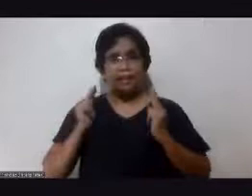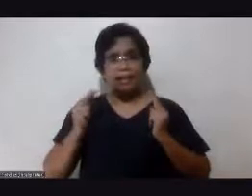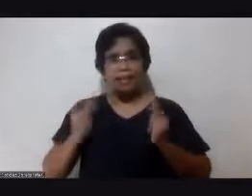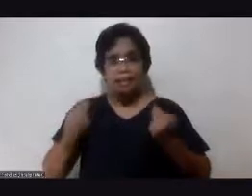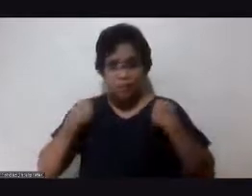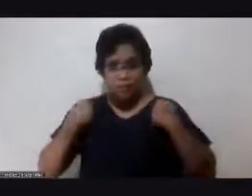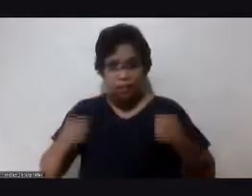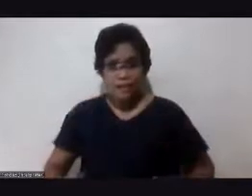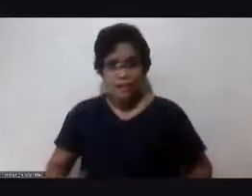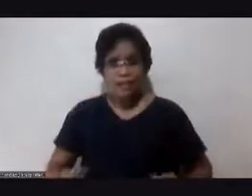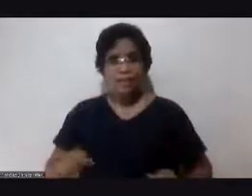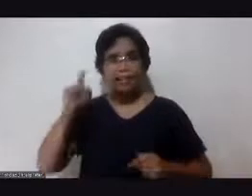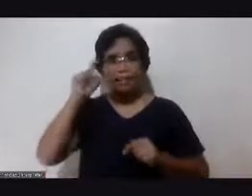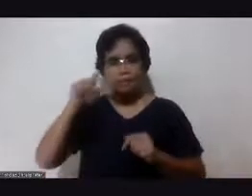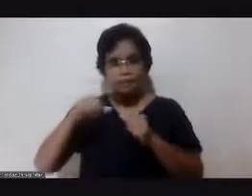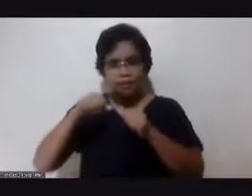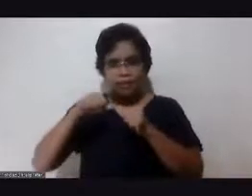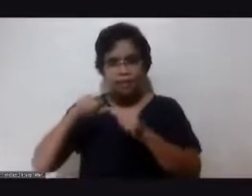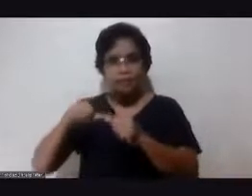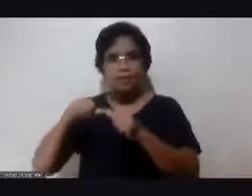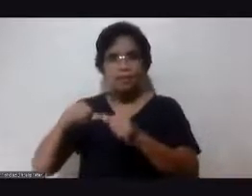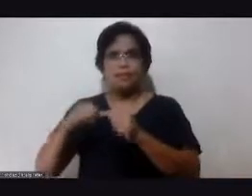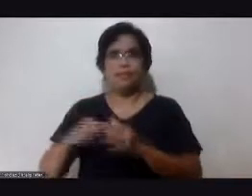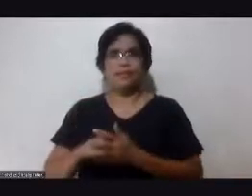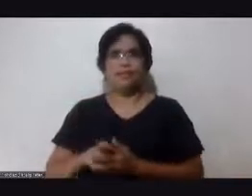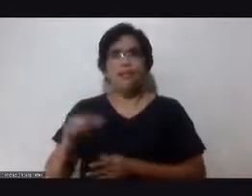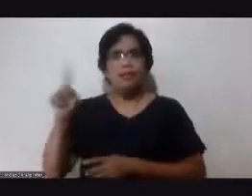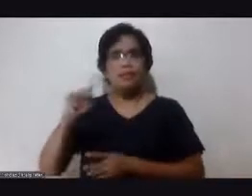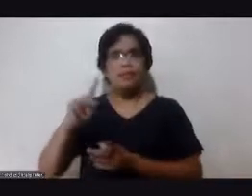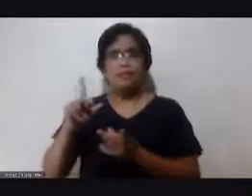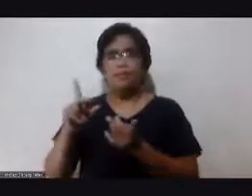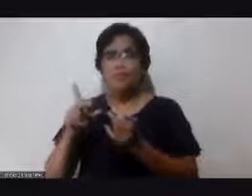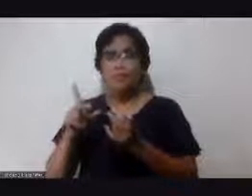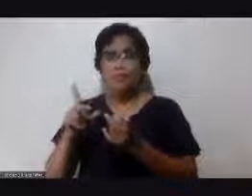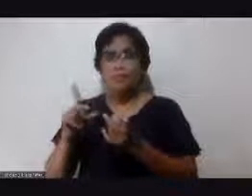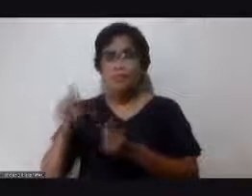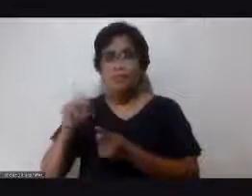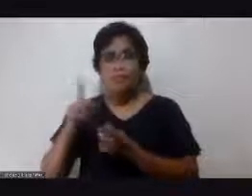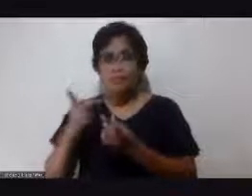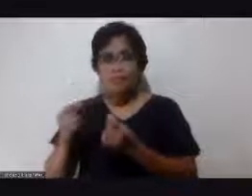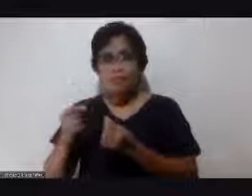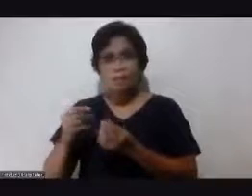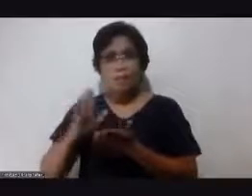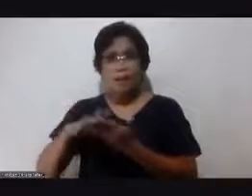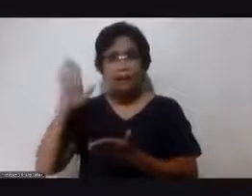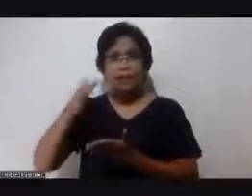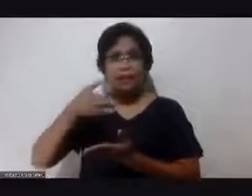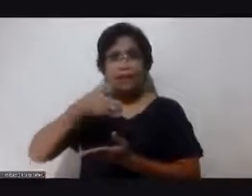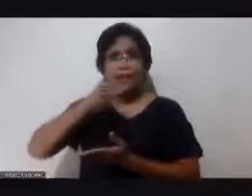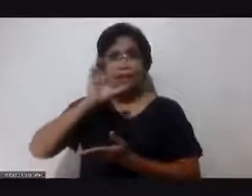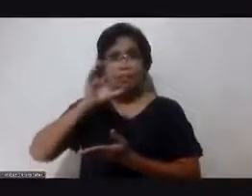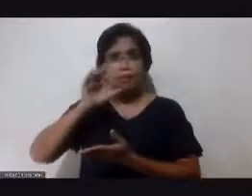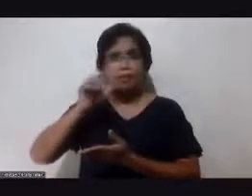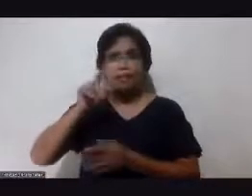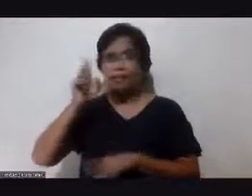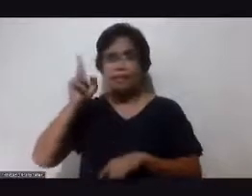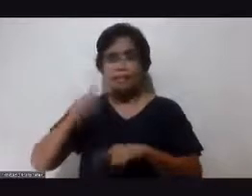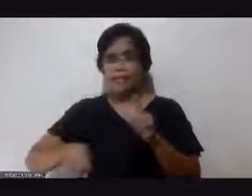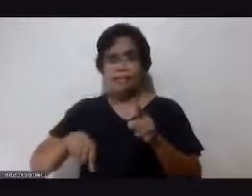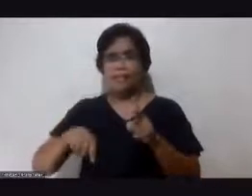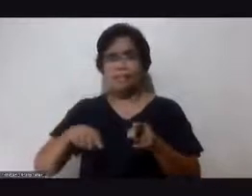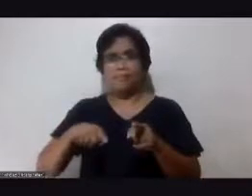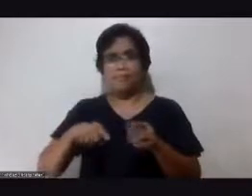natin sa health man dapat sustainable aanhin mo yung mamahaling inumin na hindi mo naman kaya tustusan ng